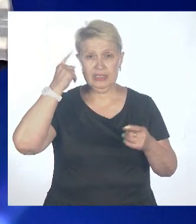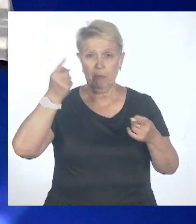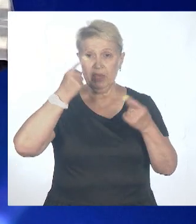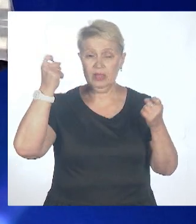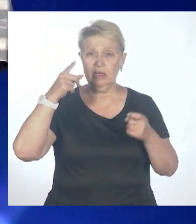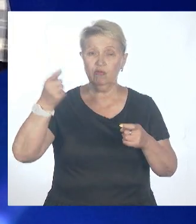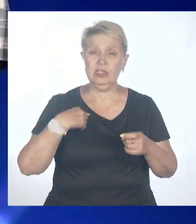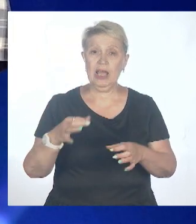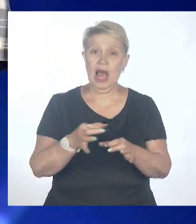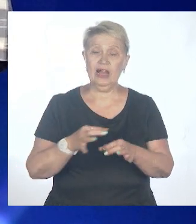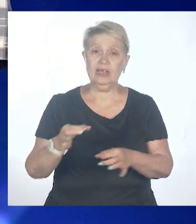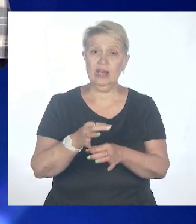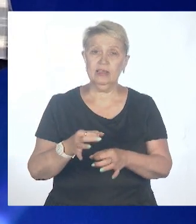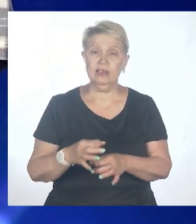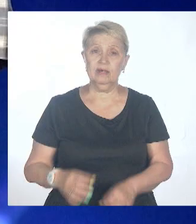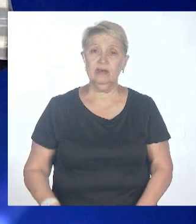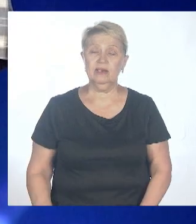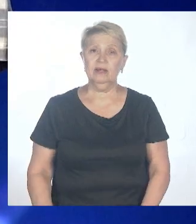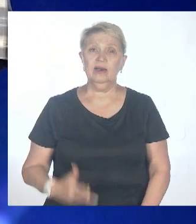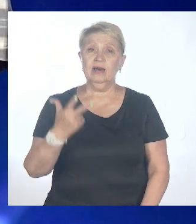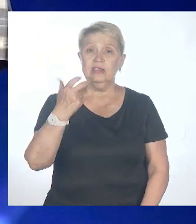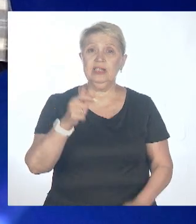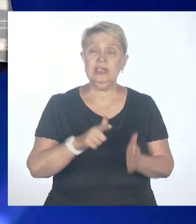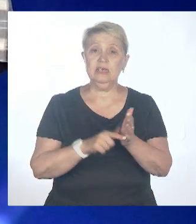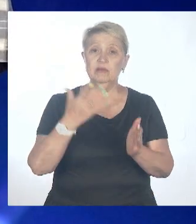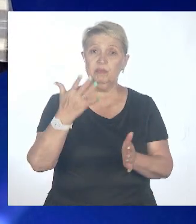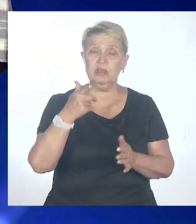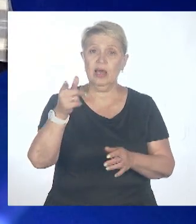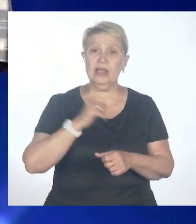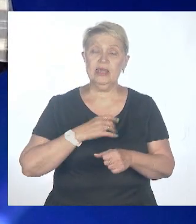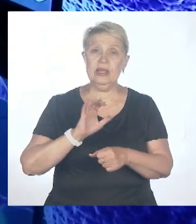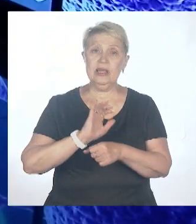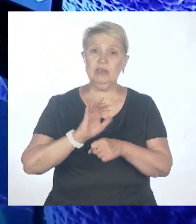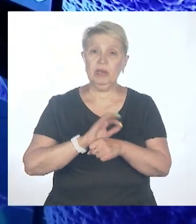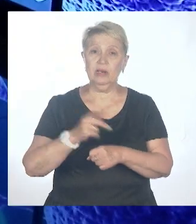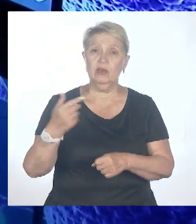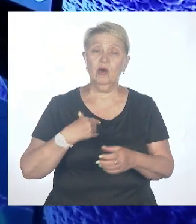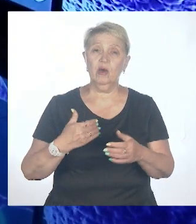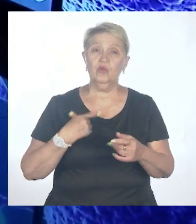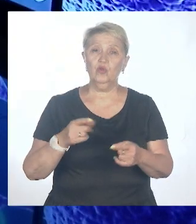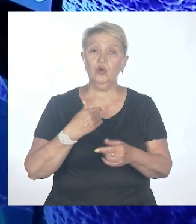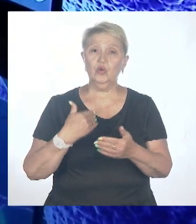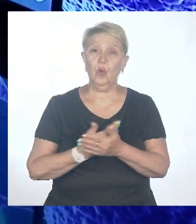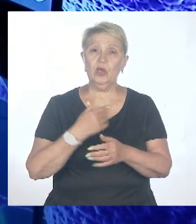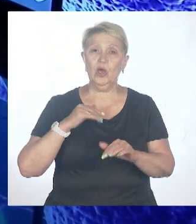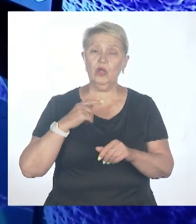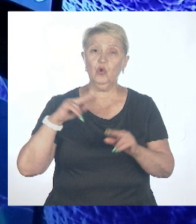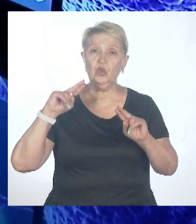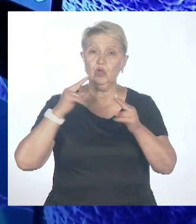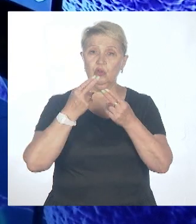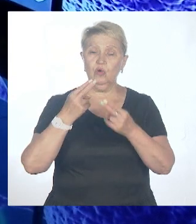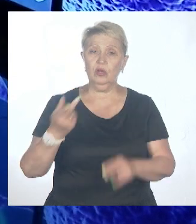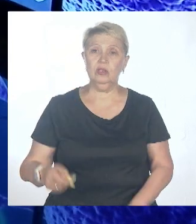относительно недалеко здесь. и они изобрели уникальную технологию, и они получали тонны в